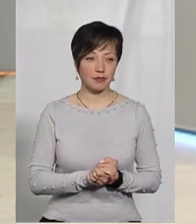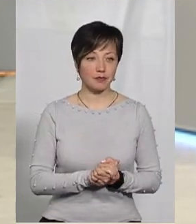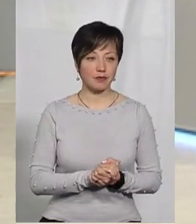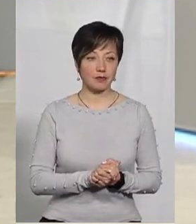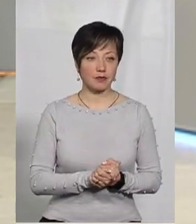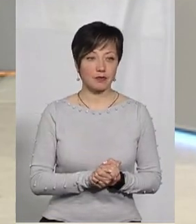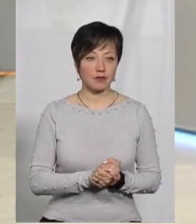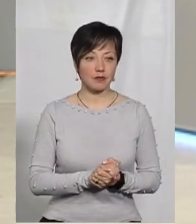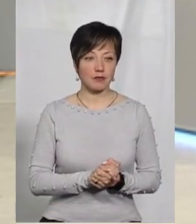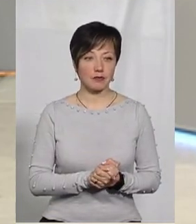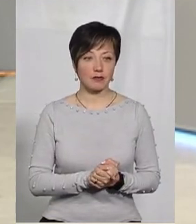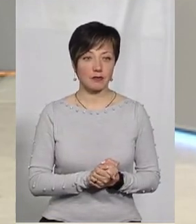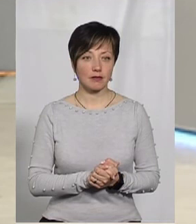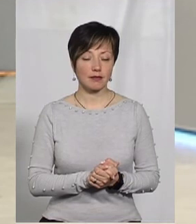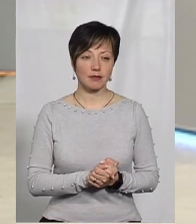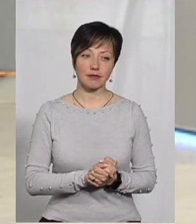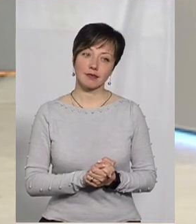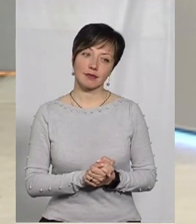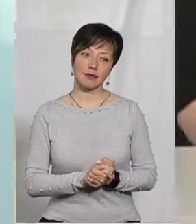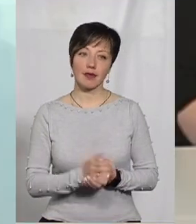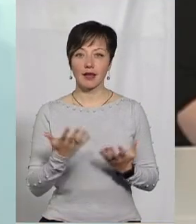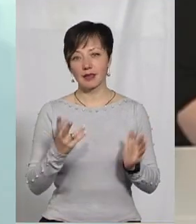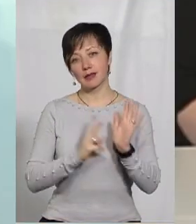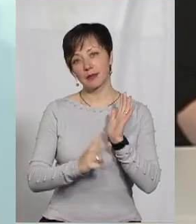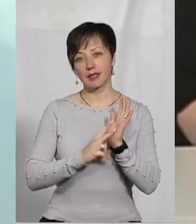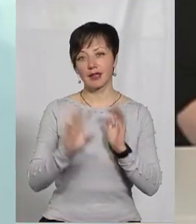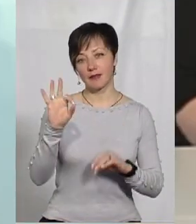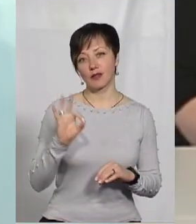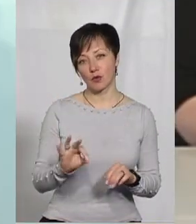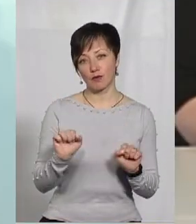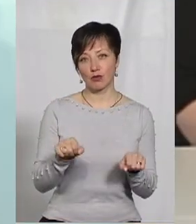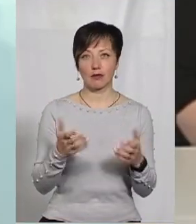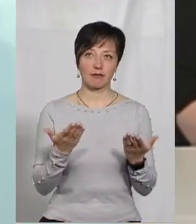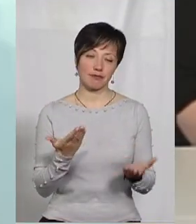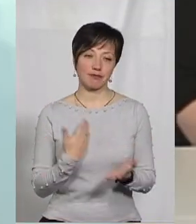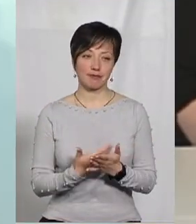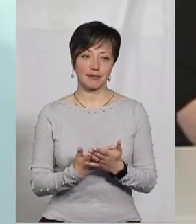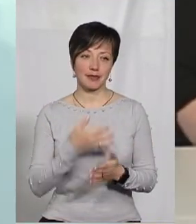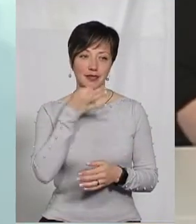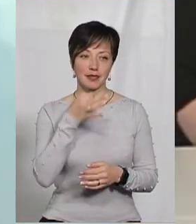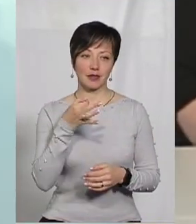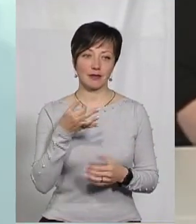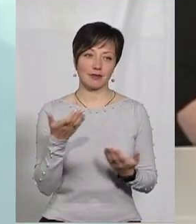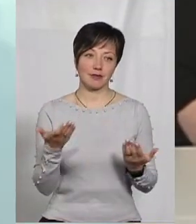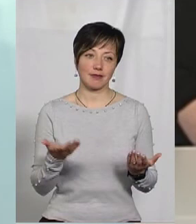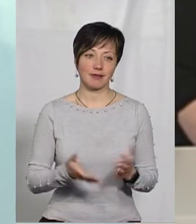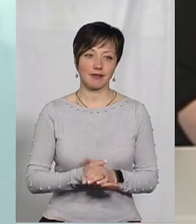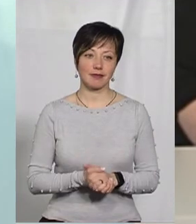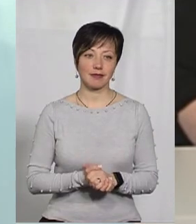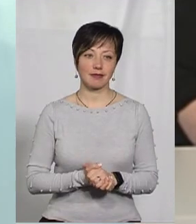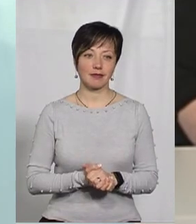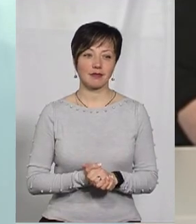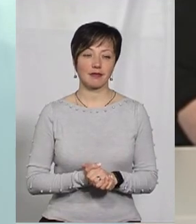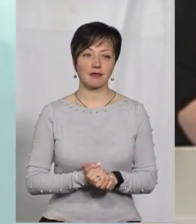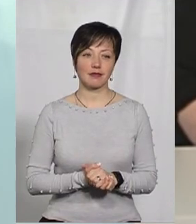життєвих умовах зараз перебувають? Ну, так, відсотків на сімдесят, якщо так можна дуже грубу аналогію зробити,